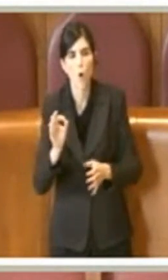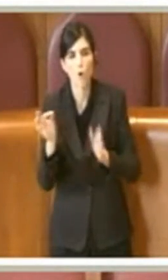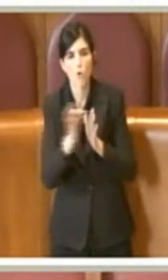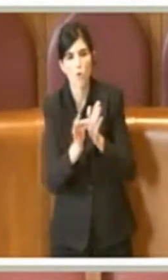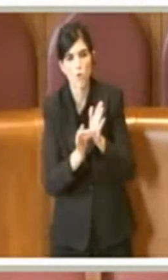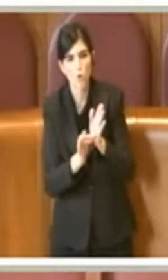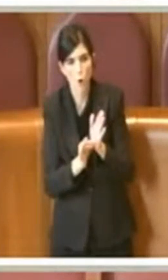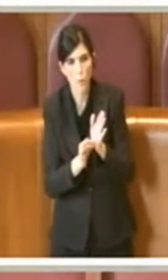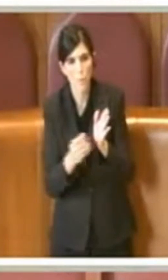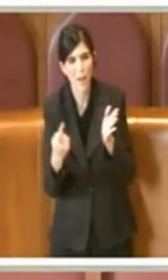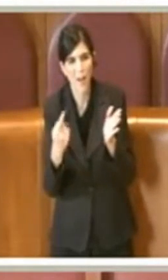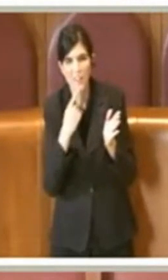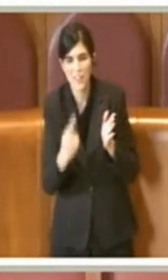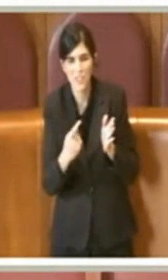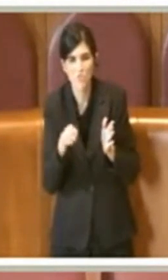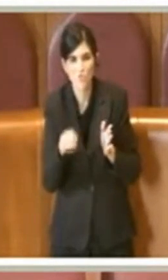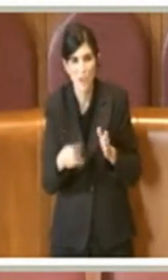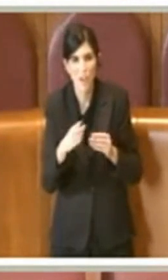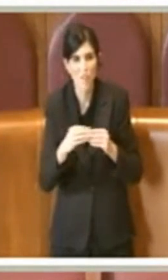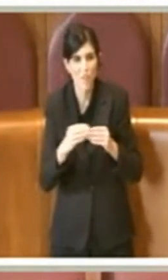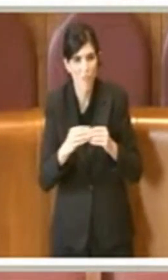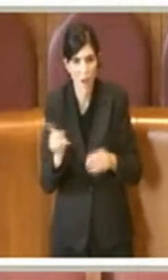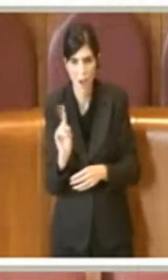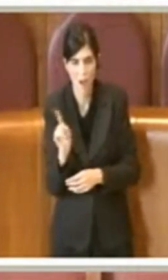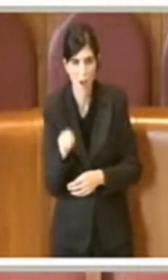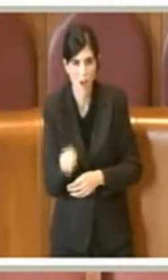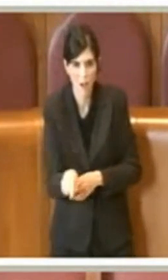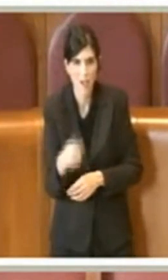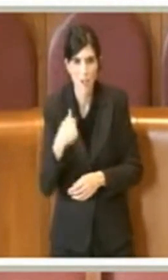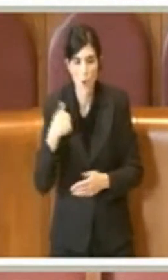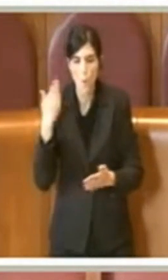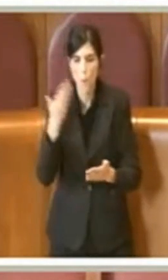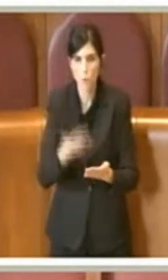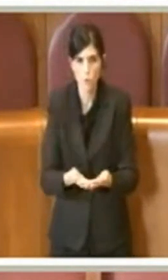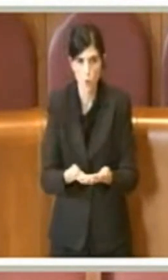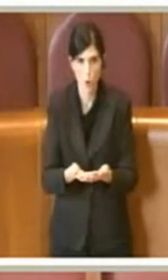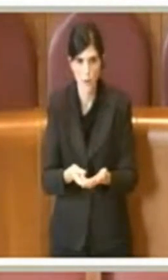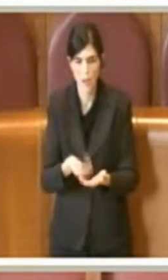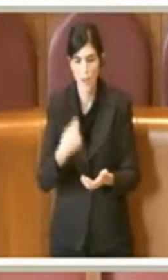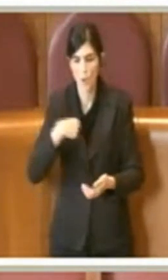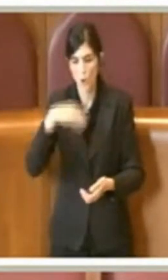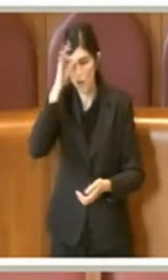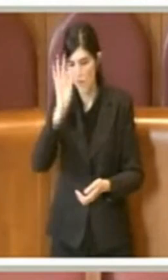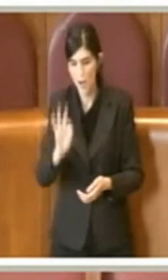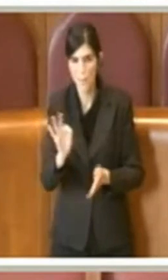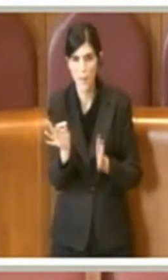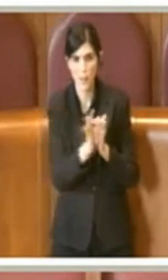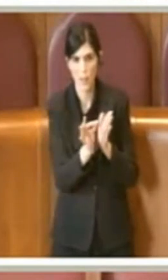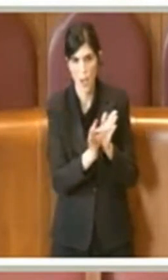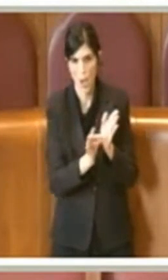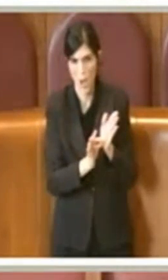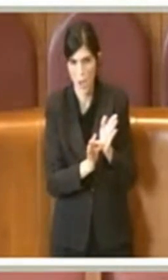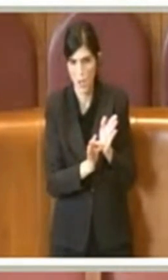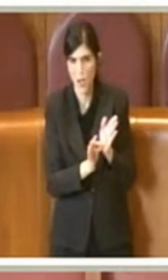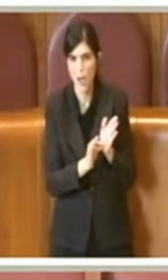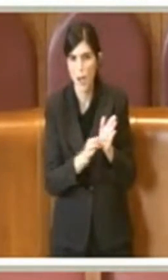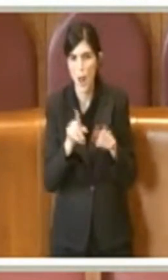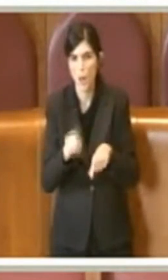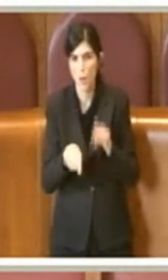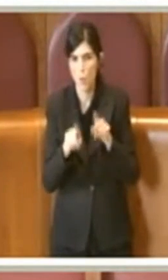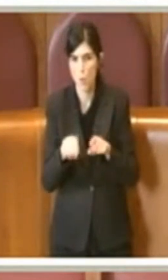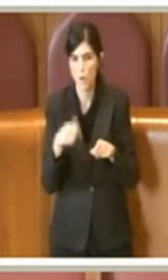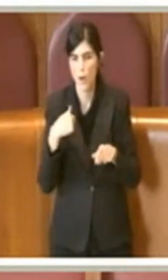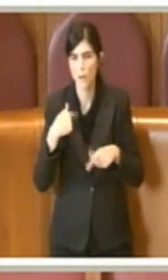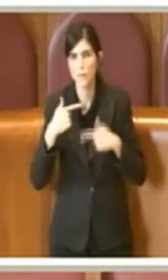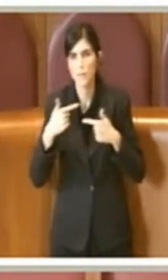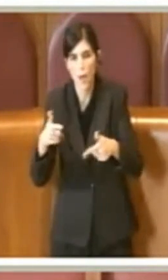possa fare. Nella mia mozione veramente faccio riferimento a qualche norma che forse un qualche dubbio doveva far